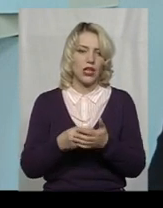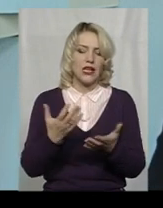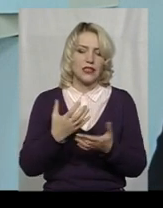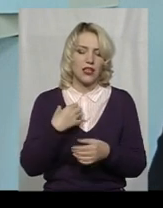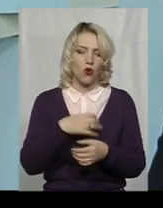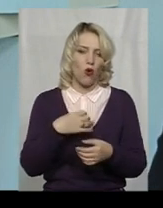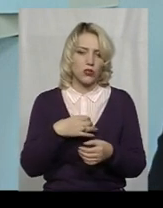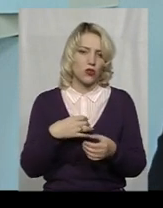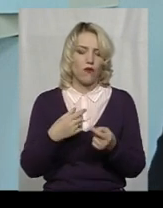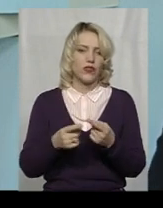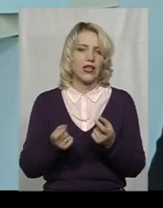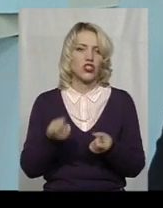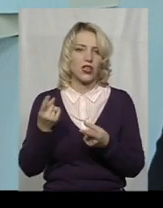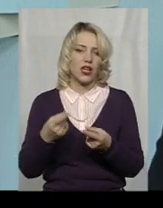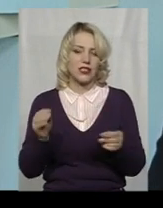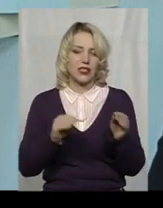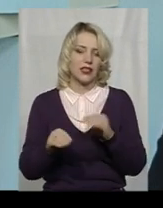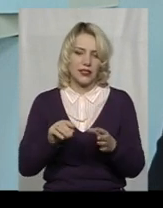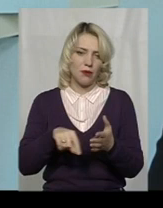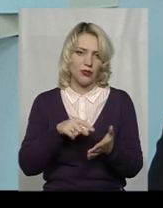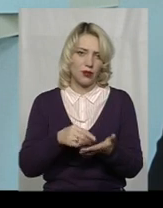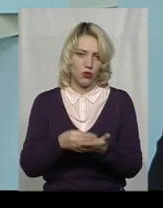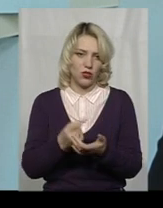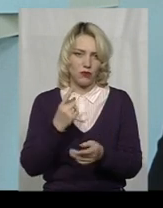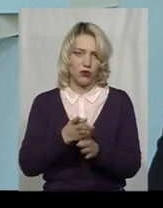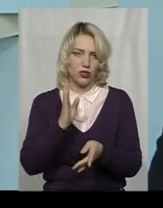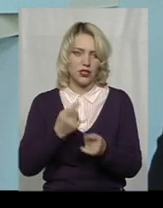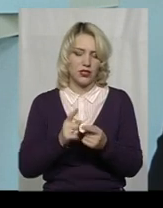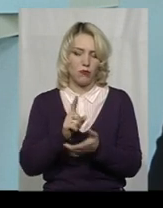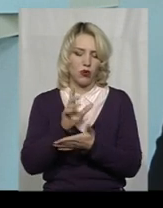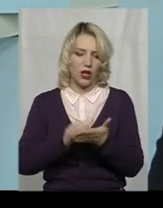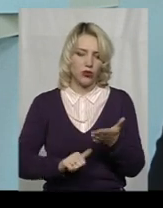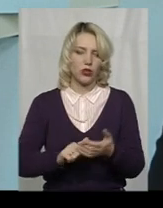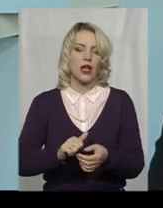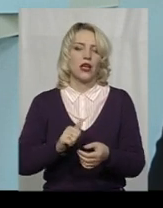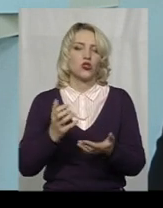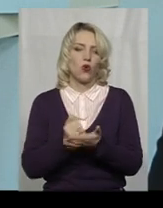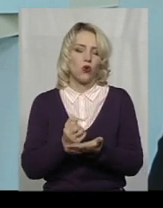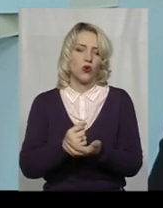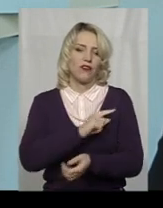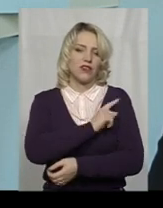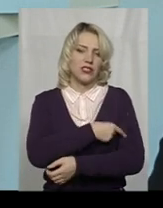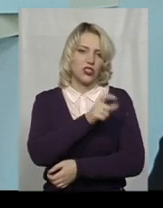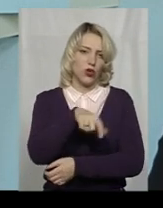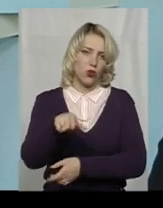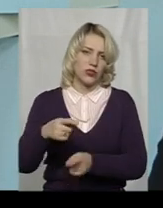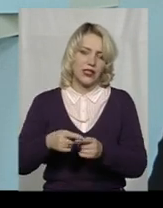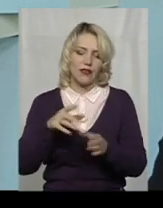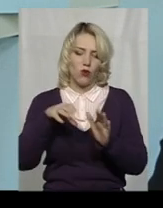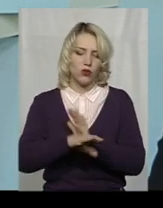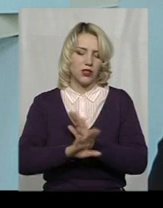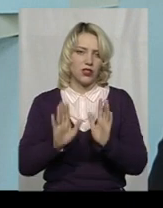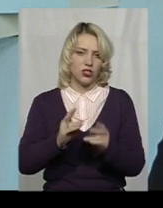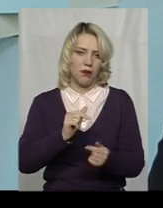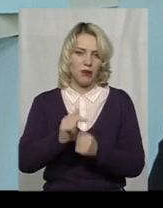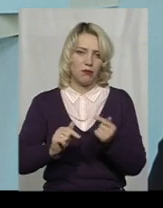джерел складаються ці власні доходи міського бюджету? В першу чергу, це податок з доходів фізичних осіб. Сюди входять не лише підприємці,